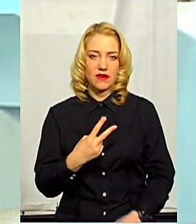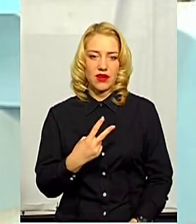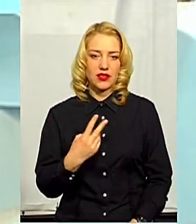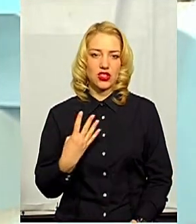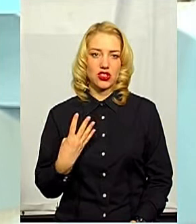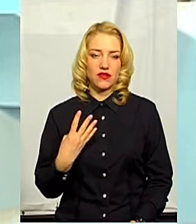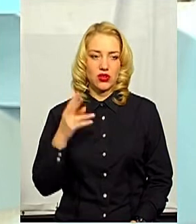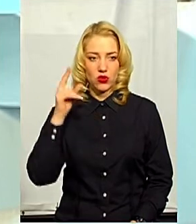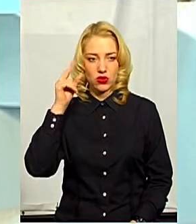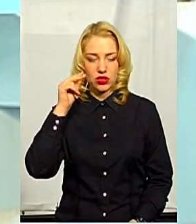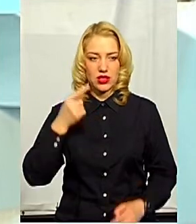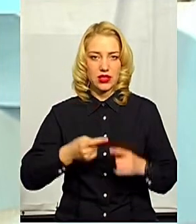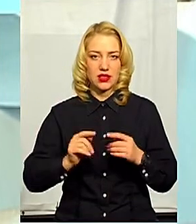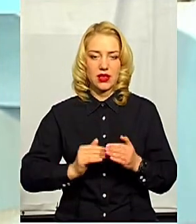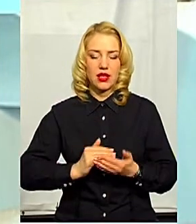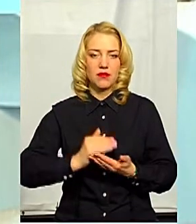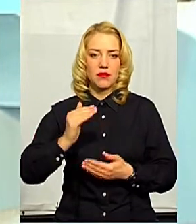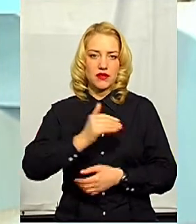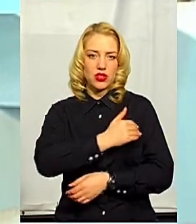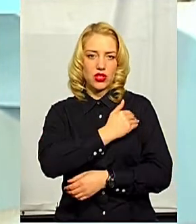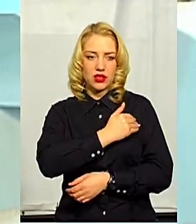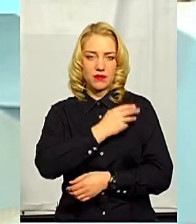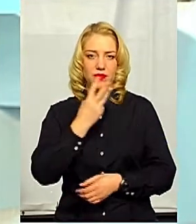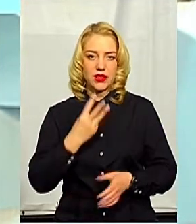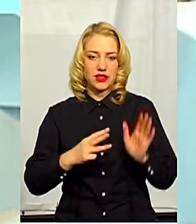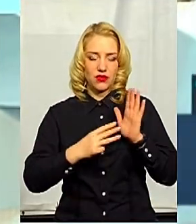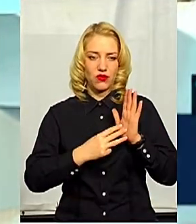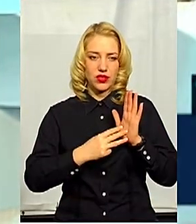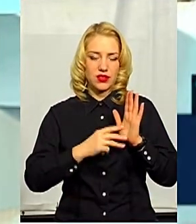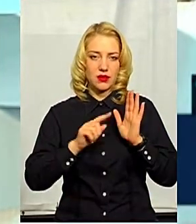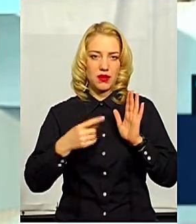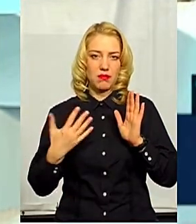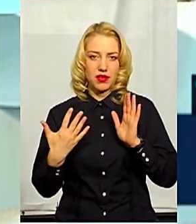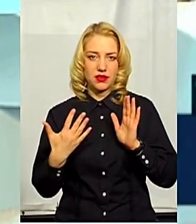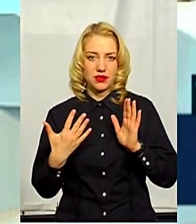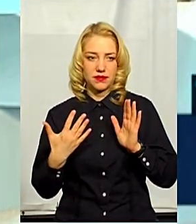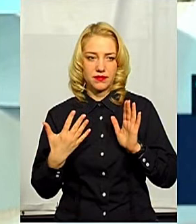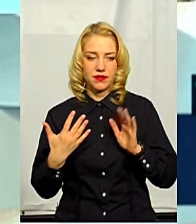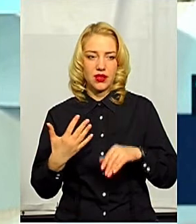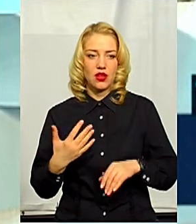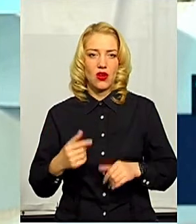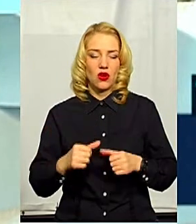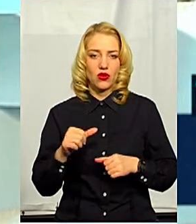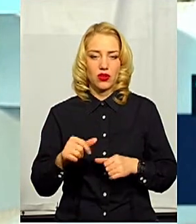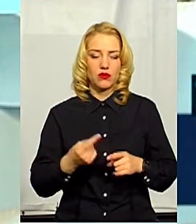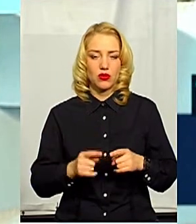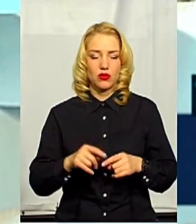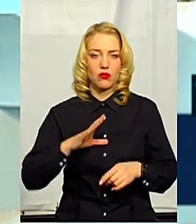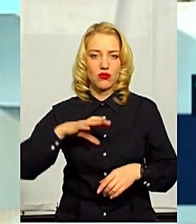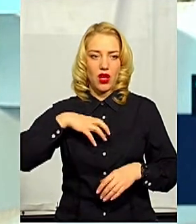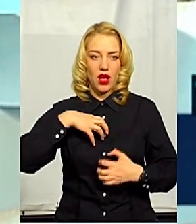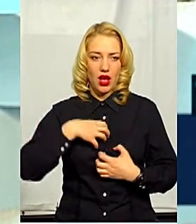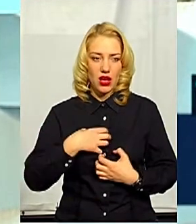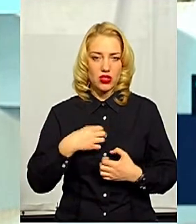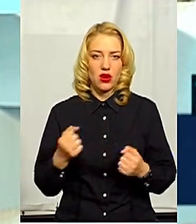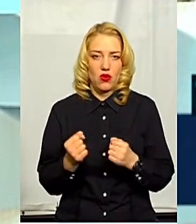-го числа. Це підвищення температури тіла до 38,5 градусів. Крім того, був кашель,